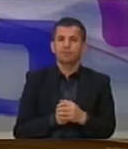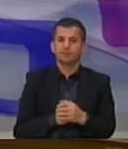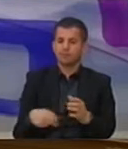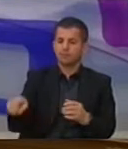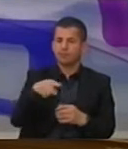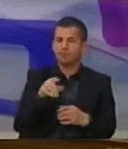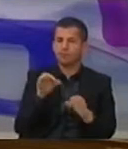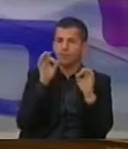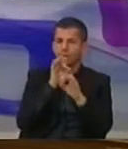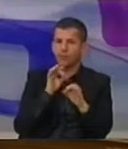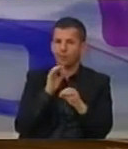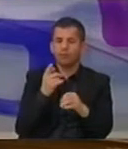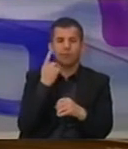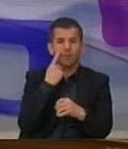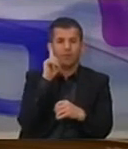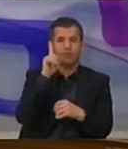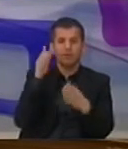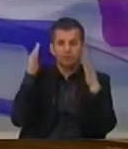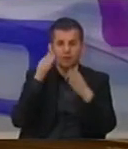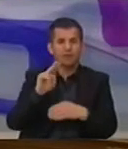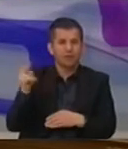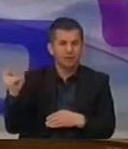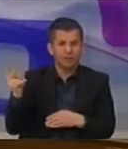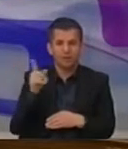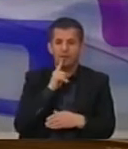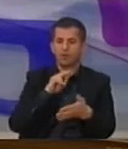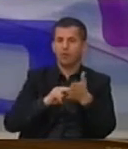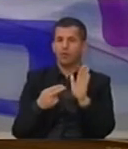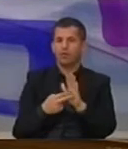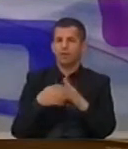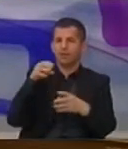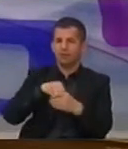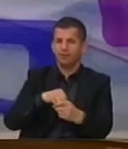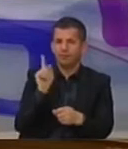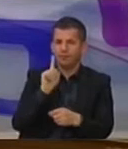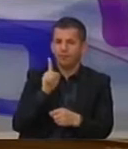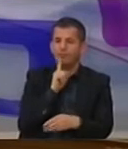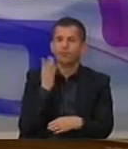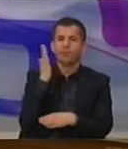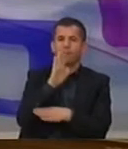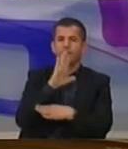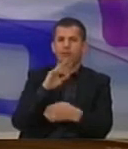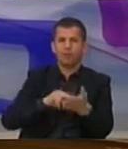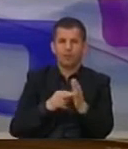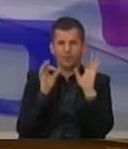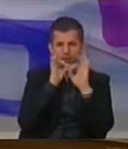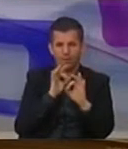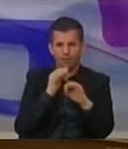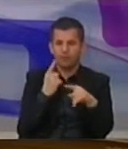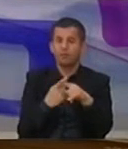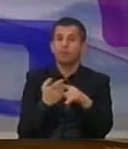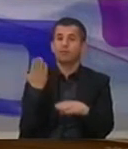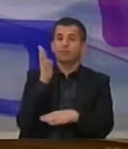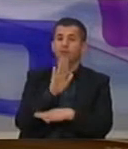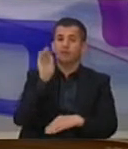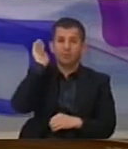s'kanë përvoj po s'kanë përvoj në një fush tjetër që është politika sepse s'janë përfacus politikë, edhe përfacusit e